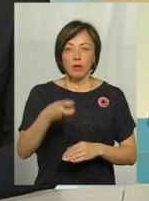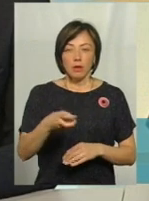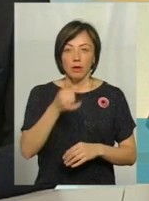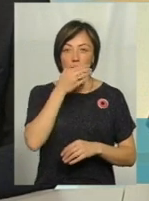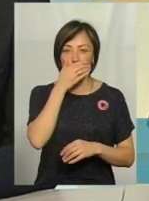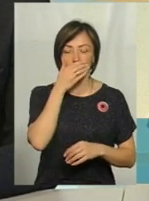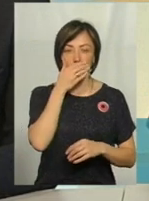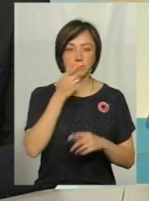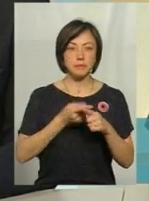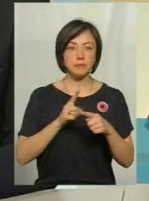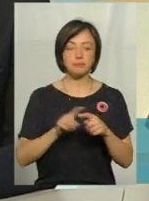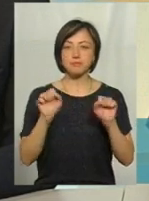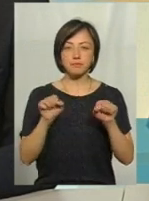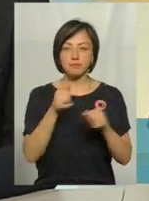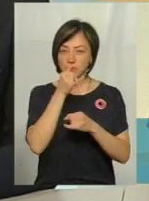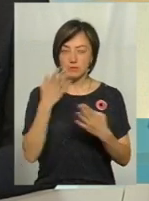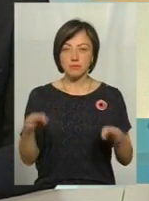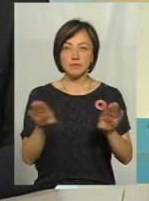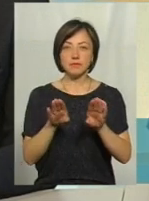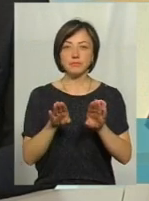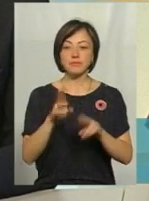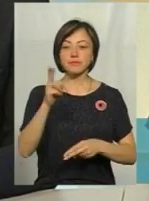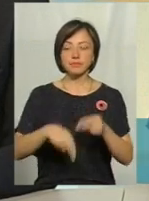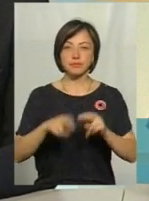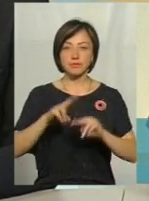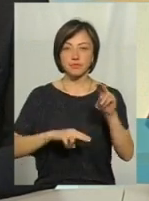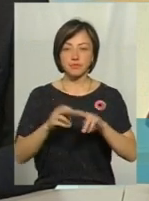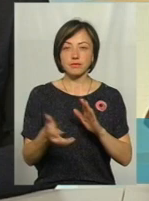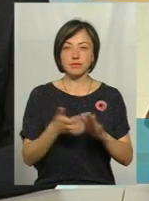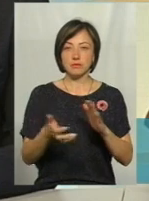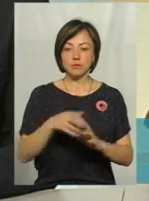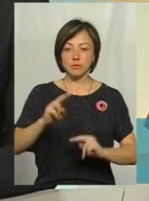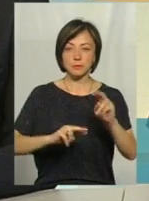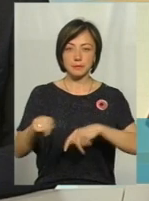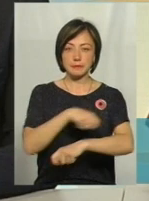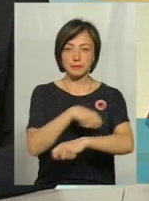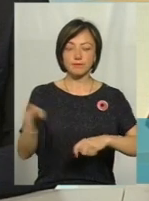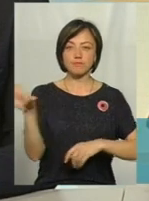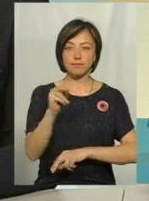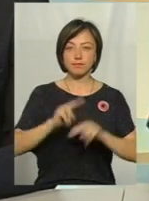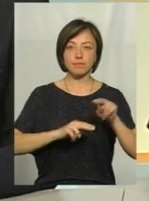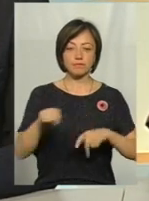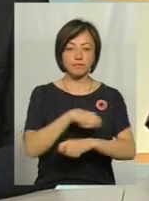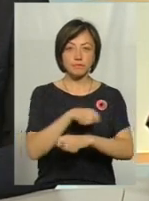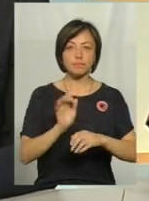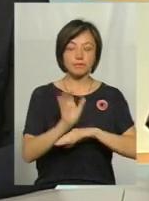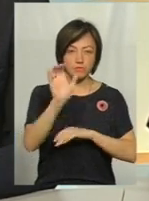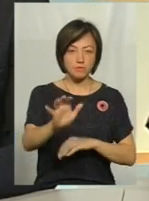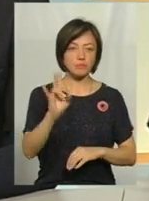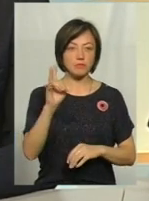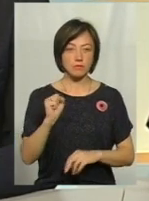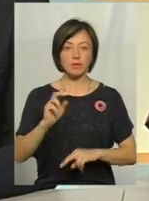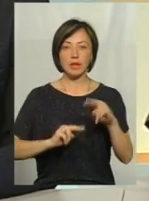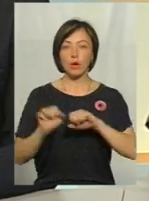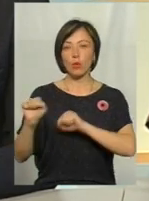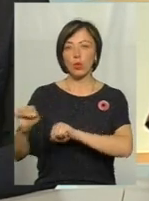не можемо закінчити будівництво через те, що не вистачало будматеріалів. І всі будматеріали йшли от саме на будівництво